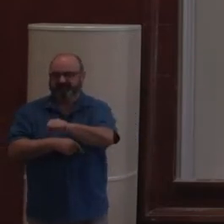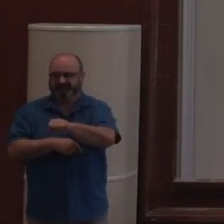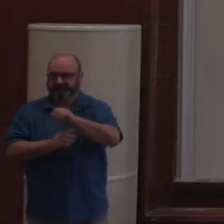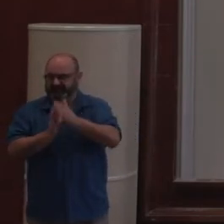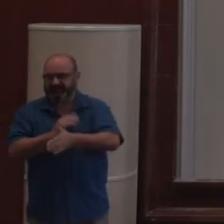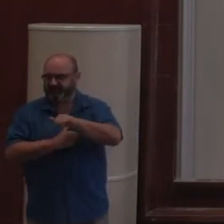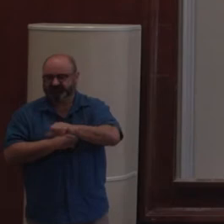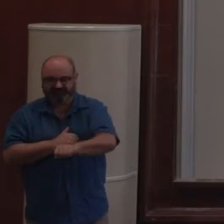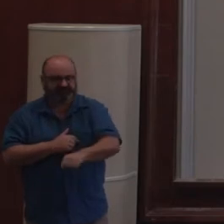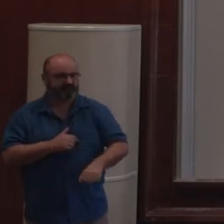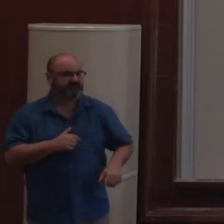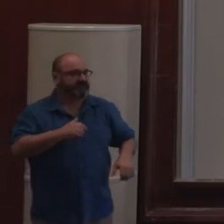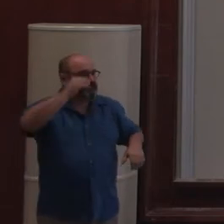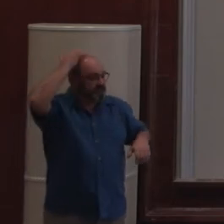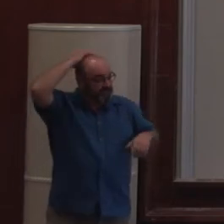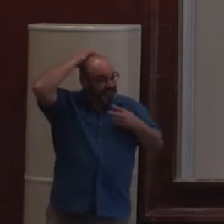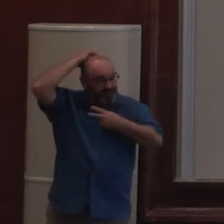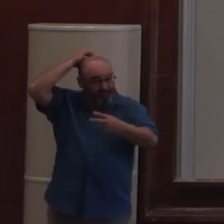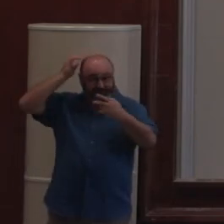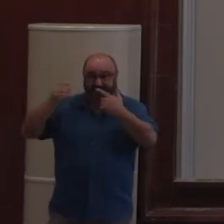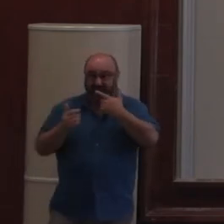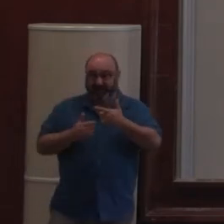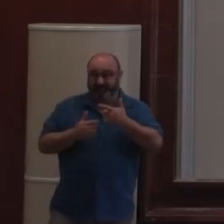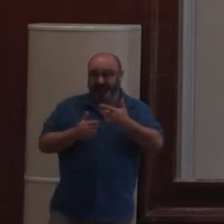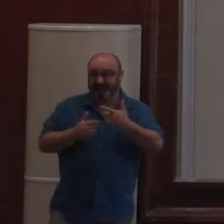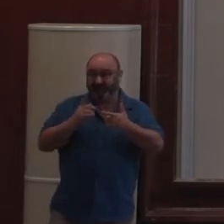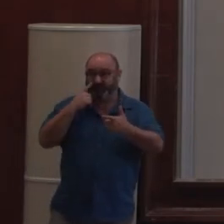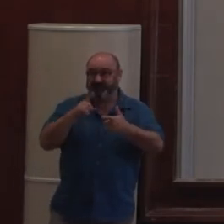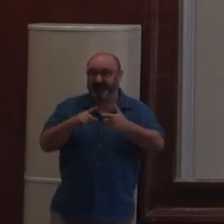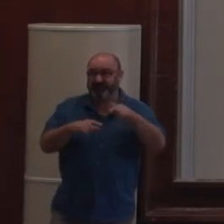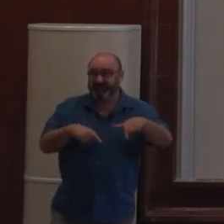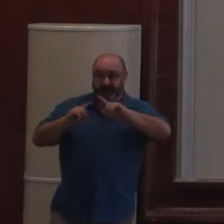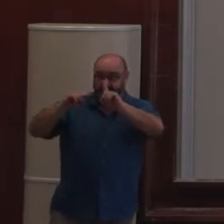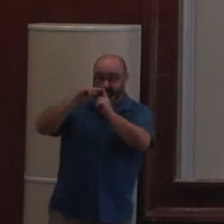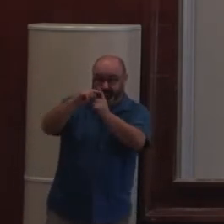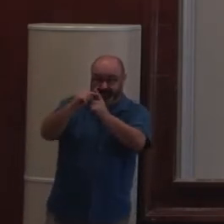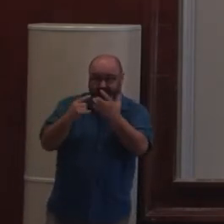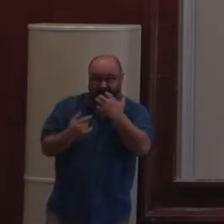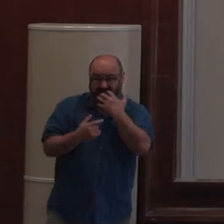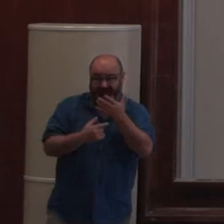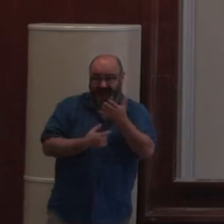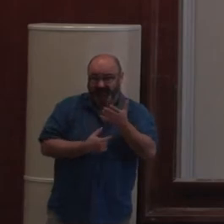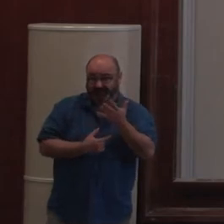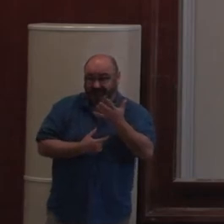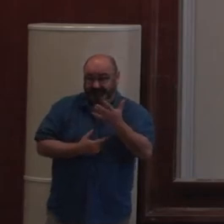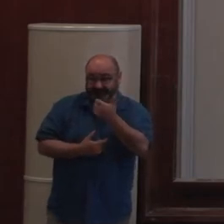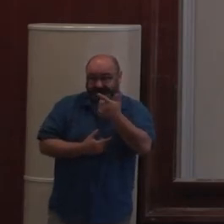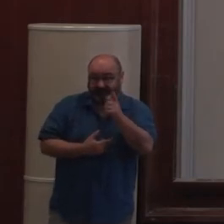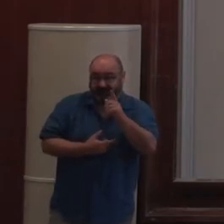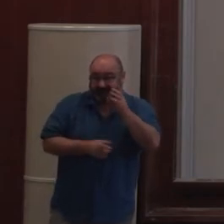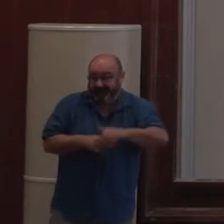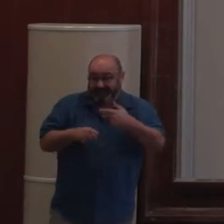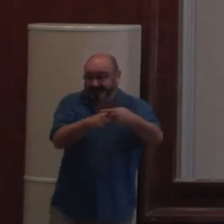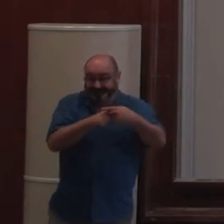Et donc, ça devient, il disait de façon un peu méchante, ça devient le nouveau SharePoint de tout le monde.'est-à le truc qu n'a vraiment pas envie de bosser avec, mais bon, voilà,